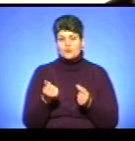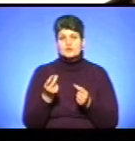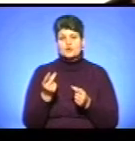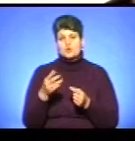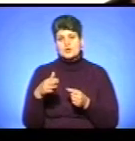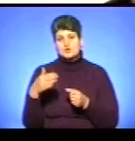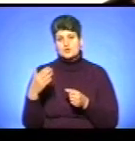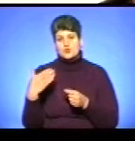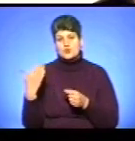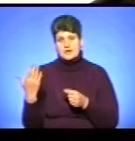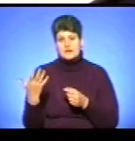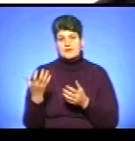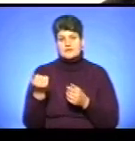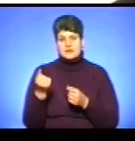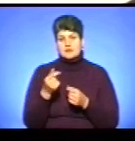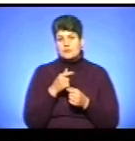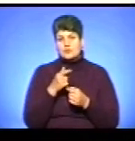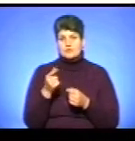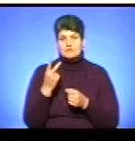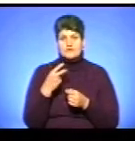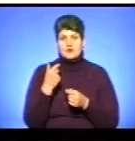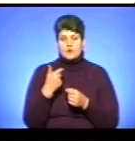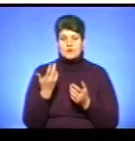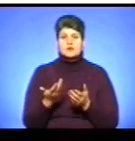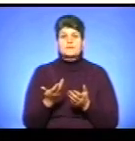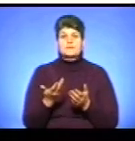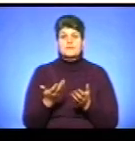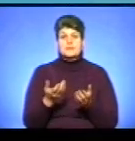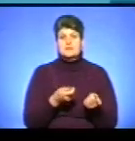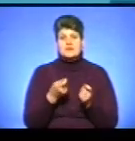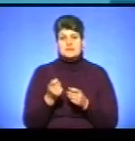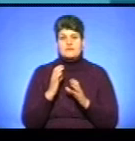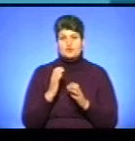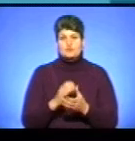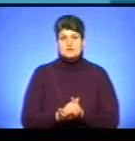сторона, яка взяла на себе протягом двох років поставити ці автобуси.